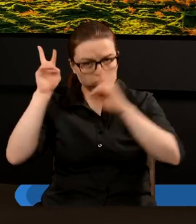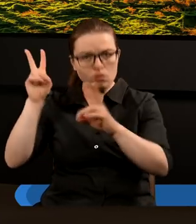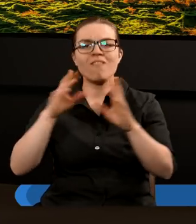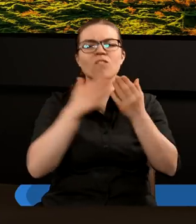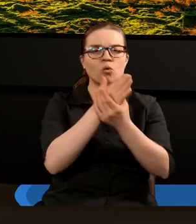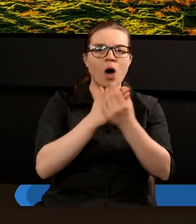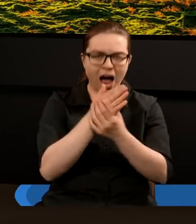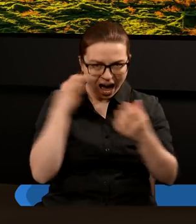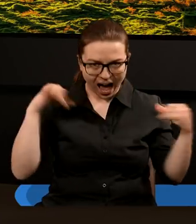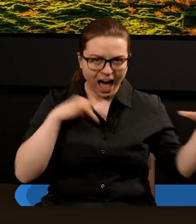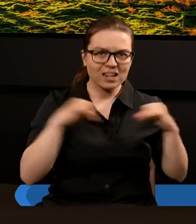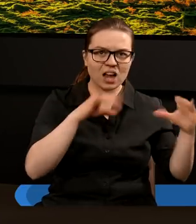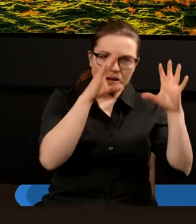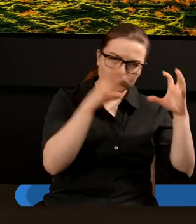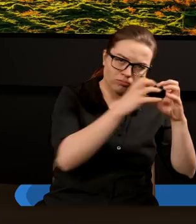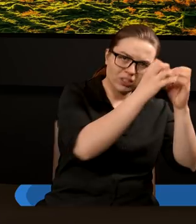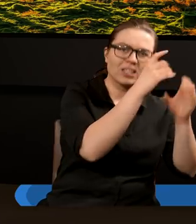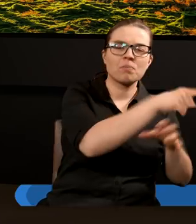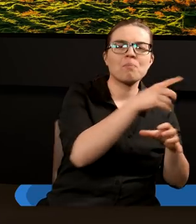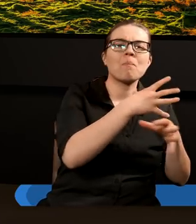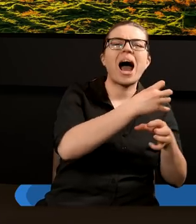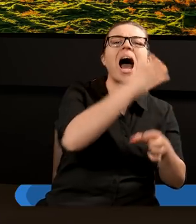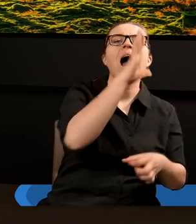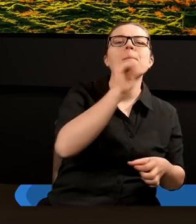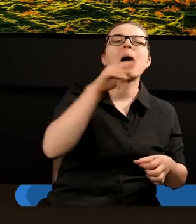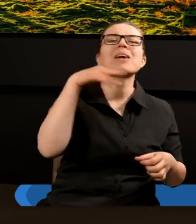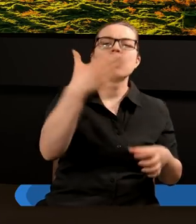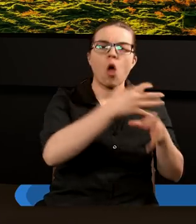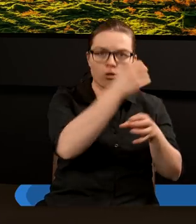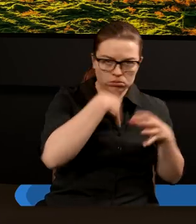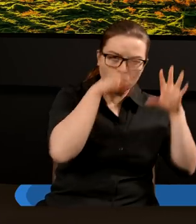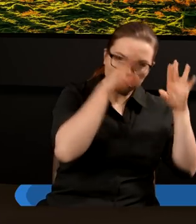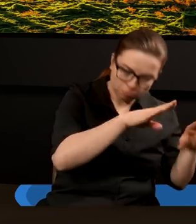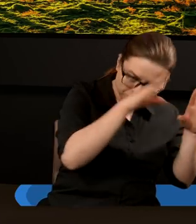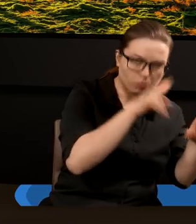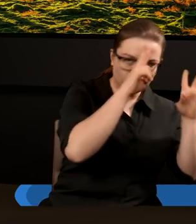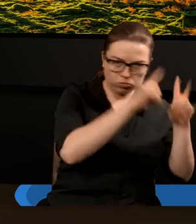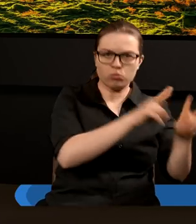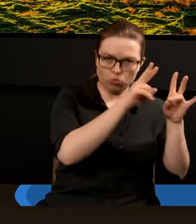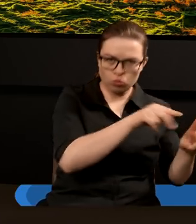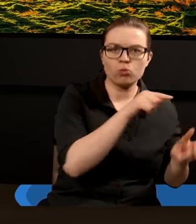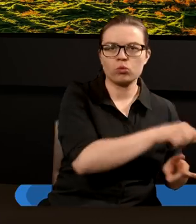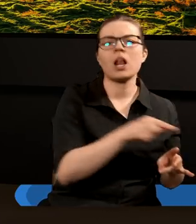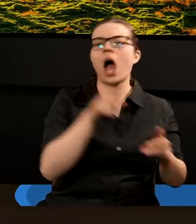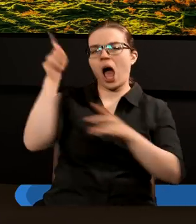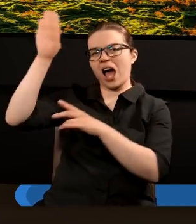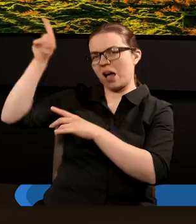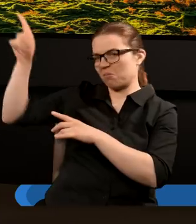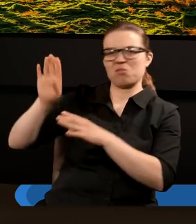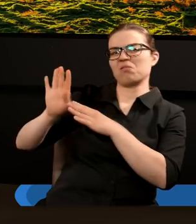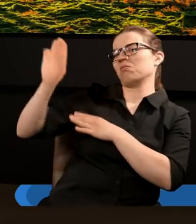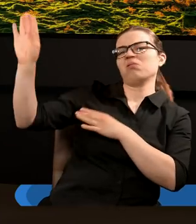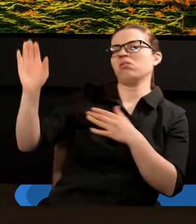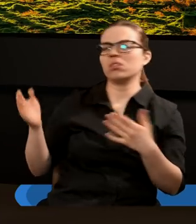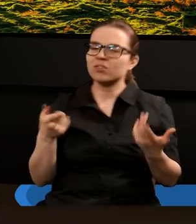chcą się podporządkować temu całemu systemowi babilońskiemu polityczno-religijnemu i tutaj widzimy, że prawdopodobnie też będzie